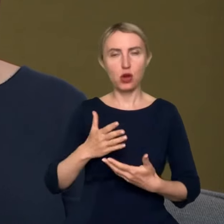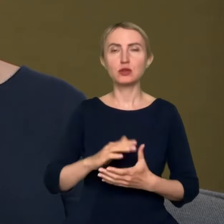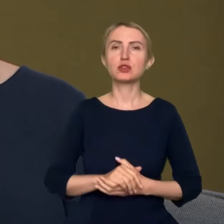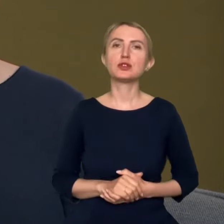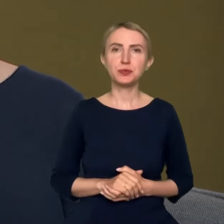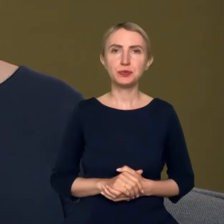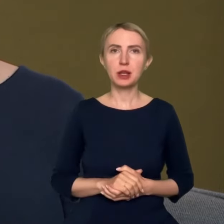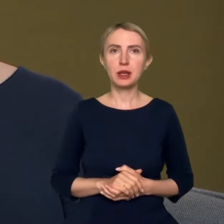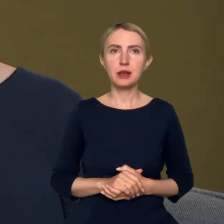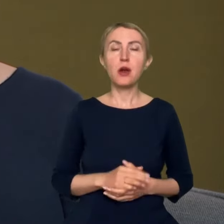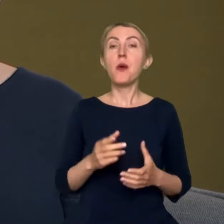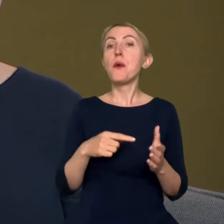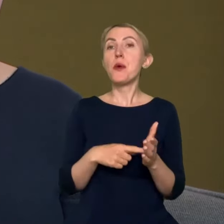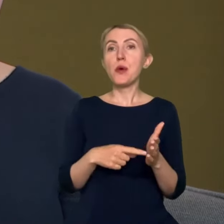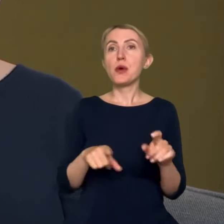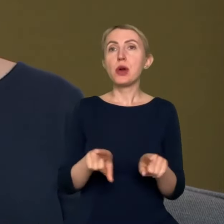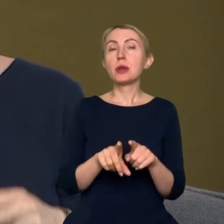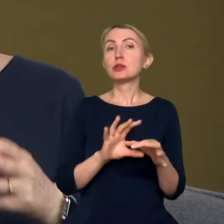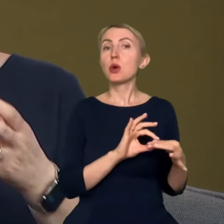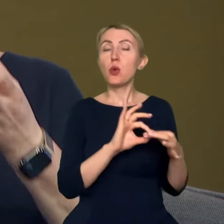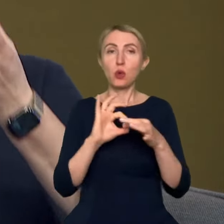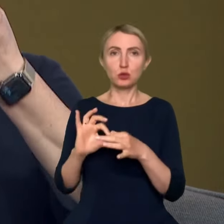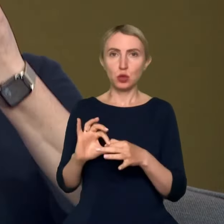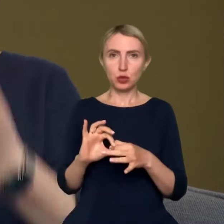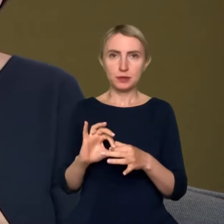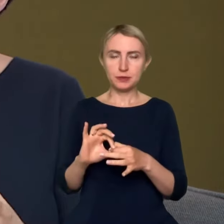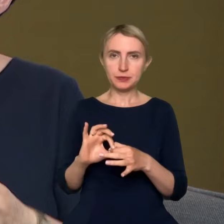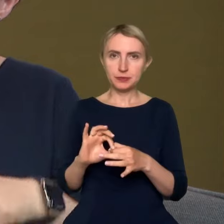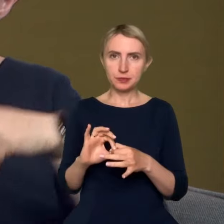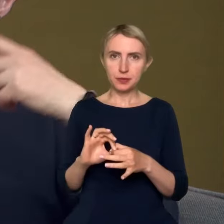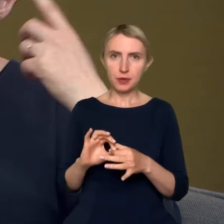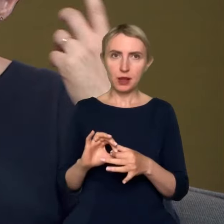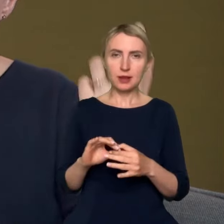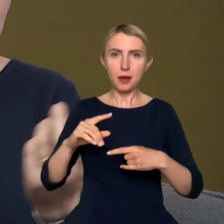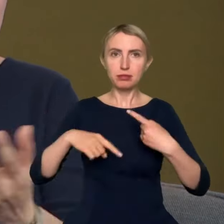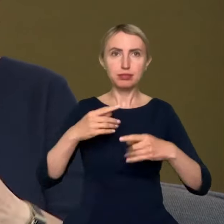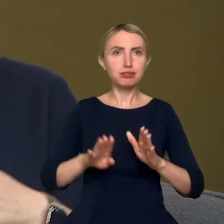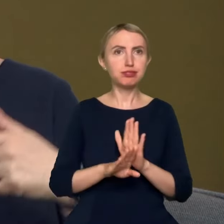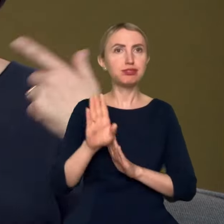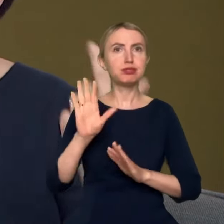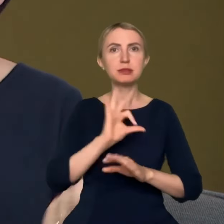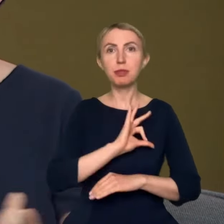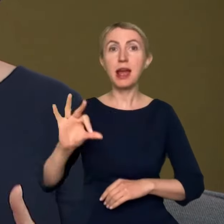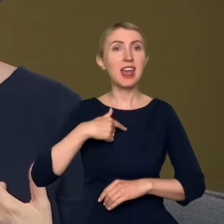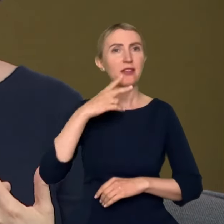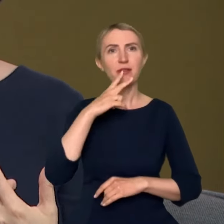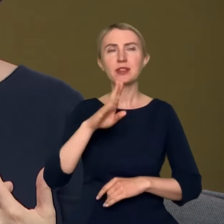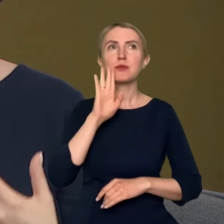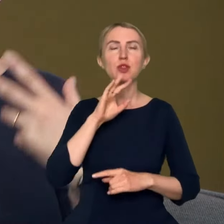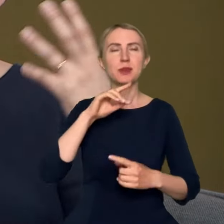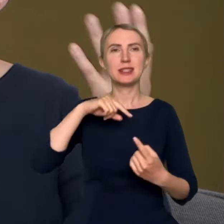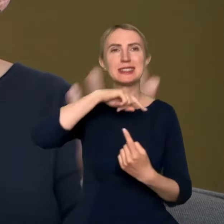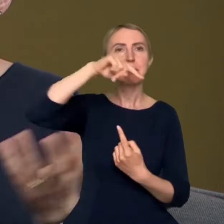I z tym jest oczywiście też związana ta postępująca specjalizacja. Ja to widzę jako taką spiralę,